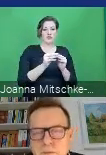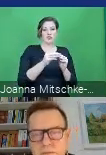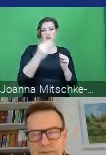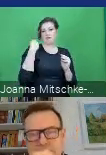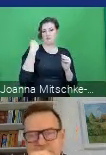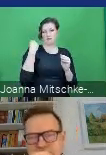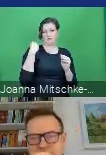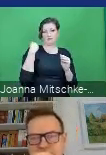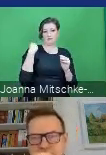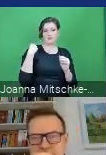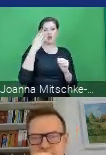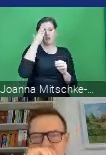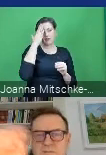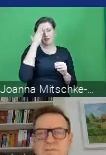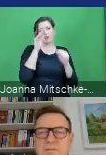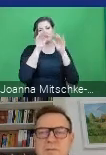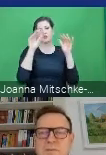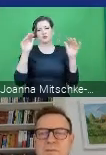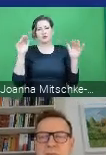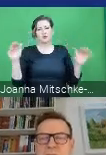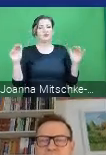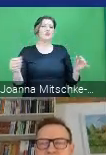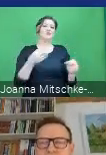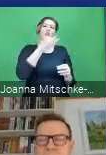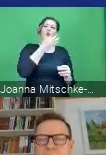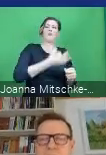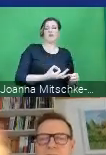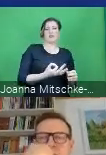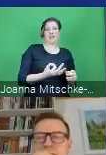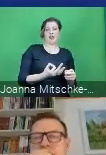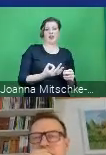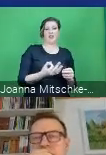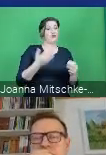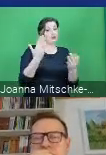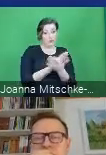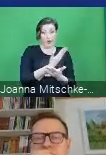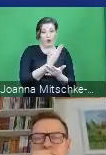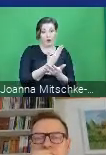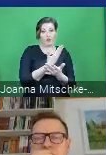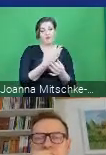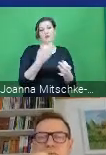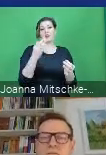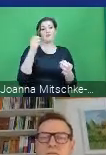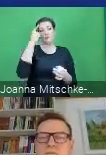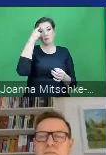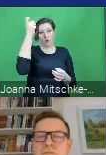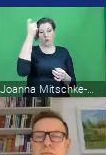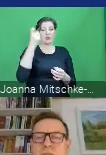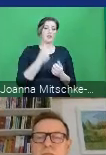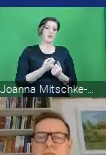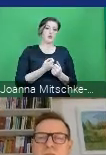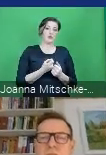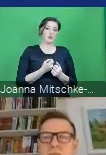wiem, że jest dużo pytań dotyczących centralnej ewidencji emisjonności budynków. Jest to nowa inicjatywa, nowy